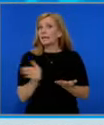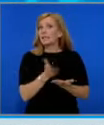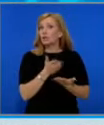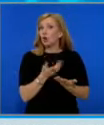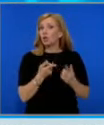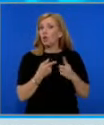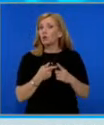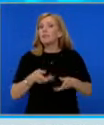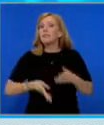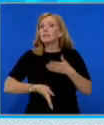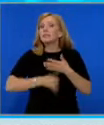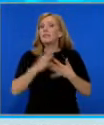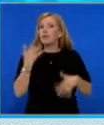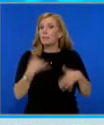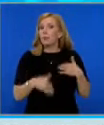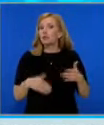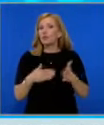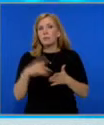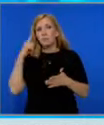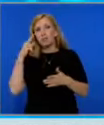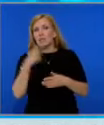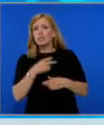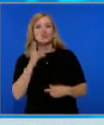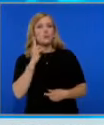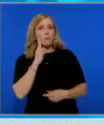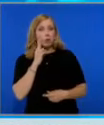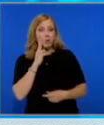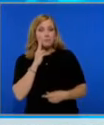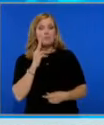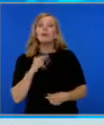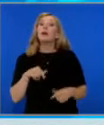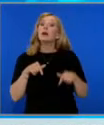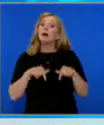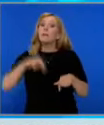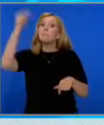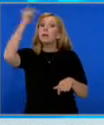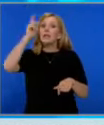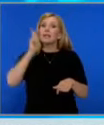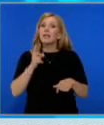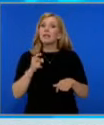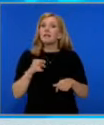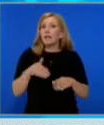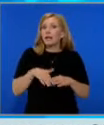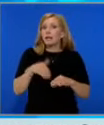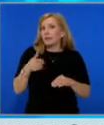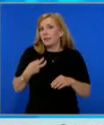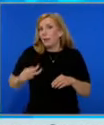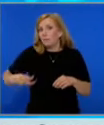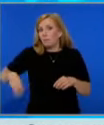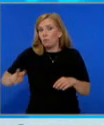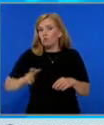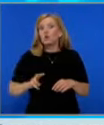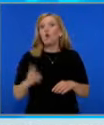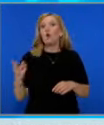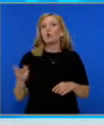Македония заради данни, че са руски шпиони. Освен архимандрит Васян, България ще трябва да напуснат още двама служители на църква Свети